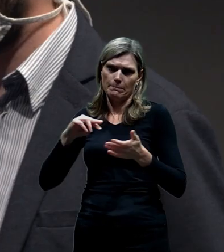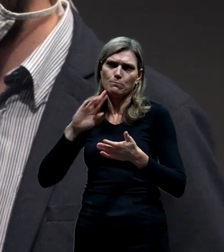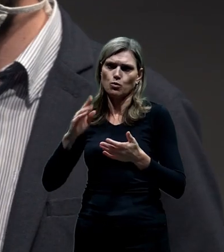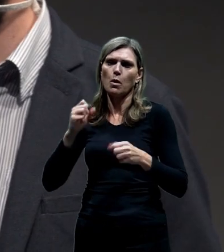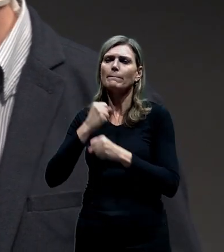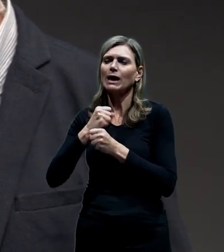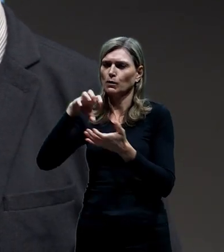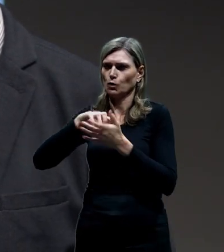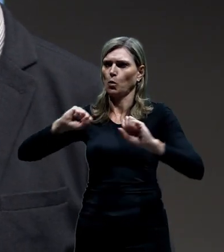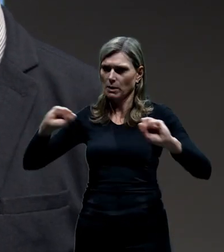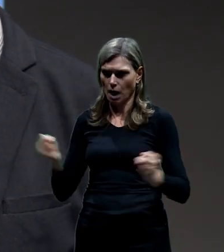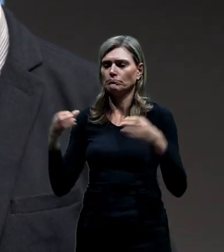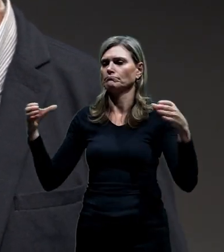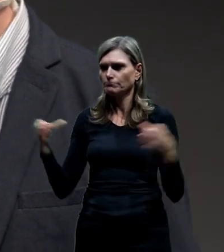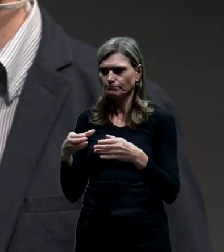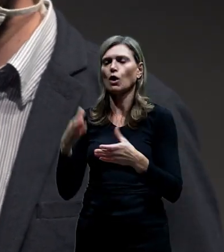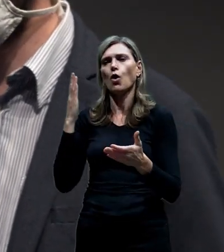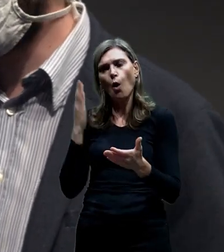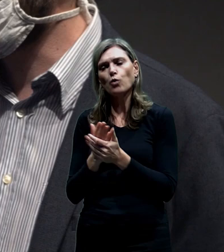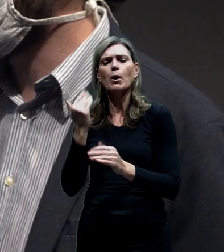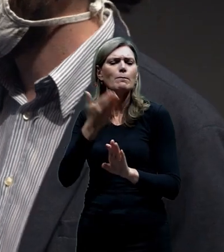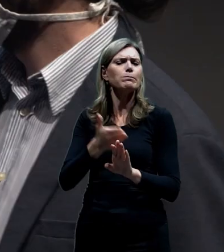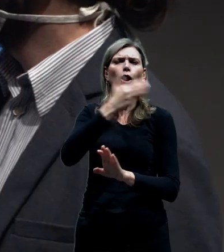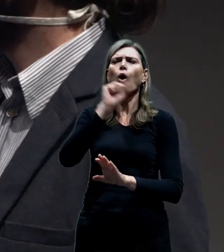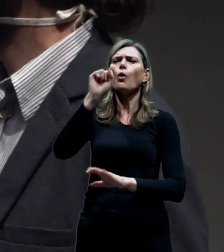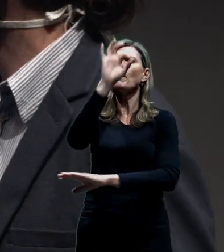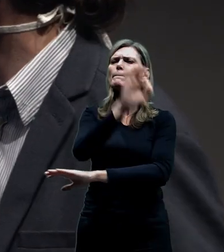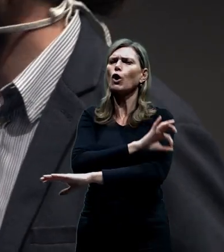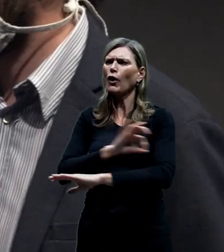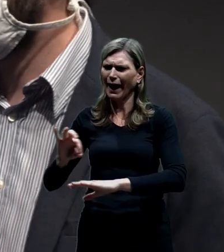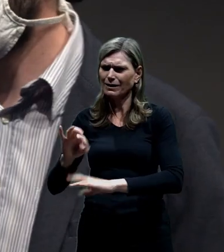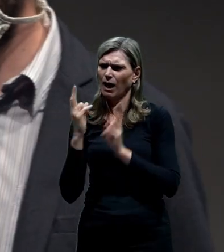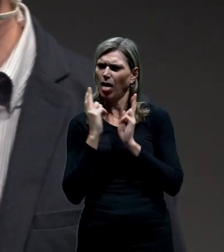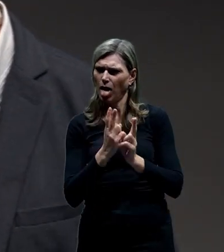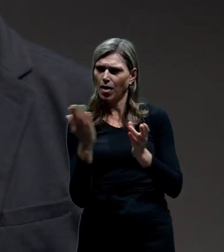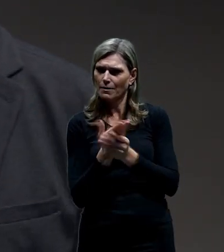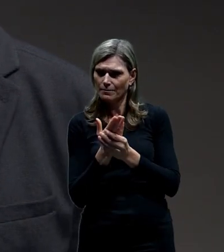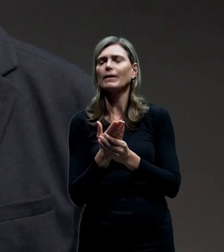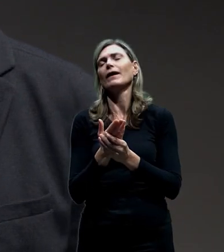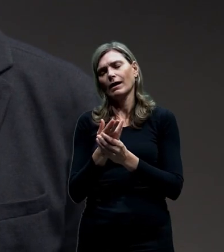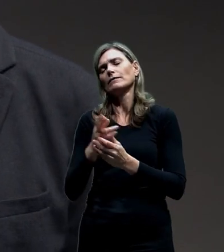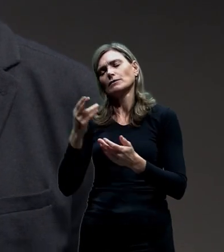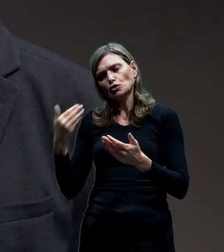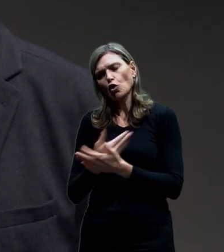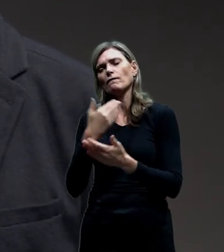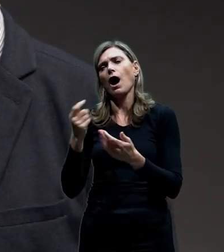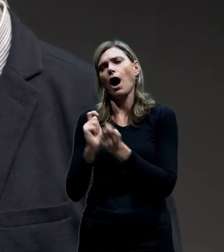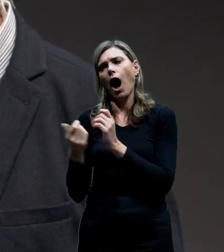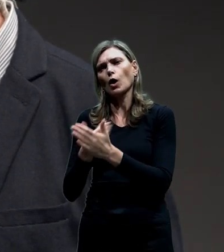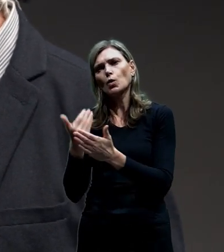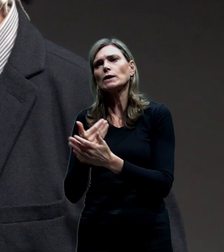která začne pracovat na aktualizaci projektu tunelového řešení ulice v